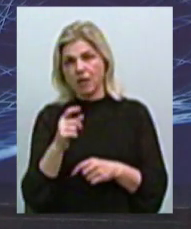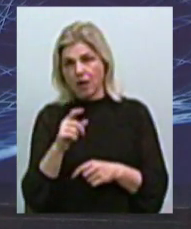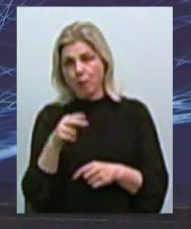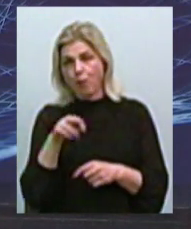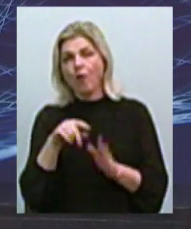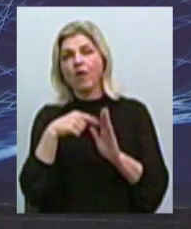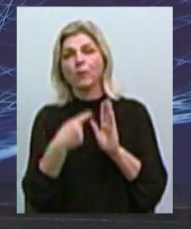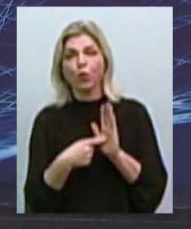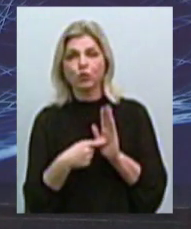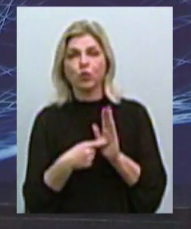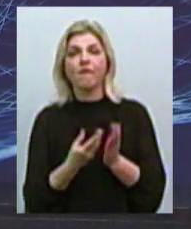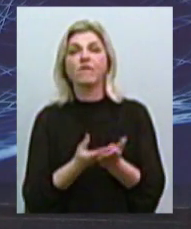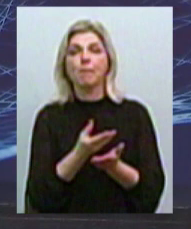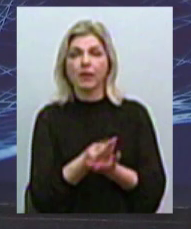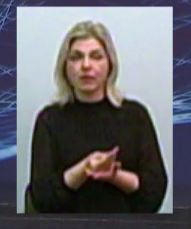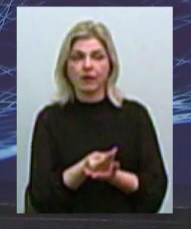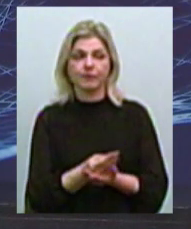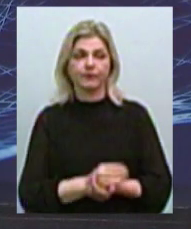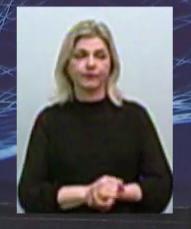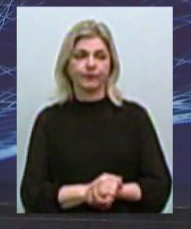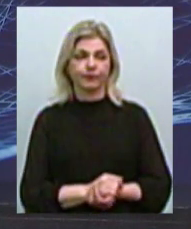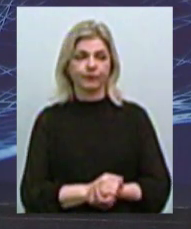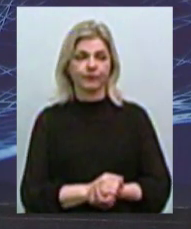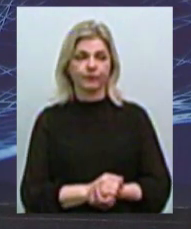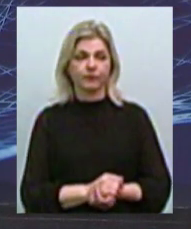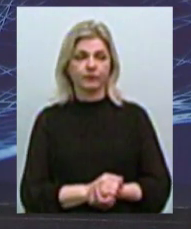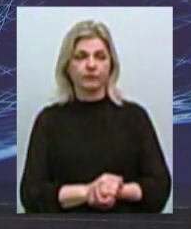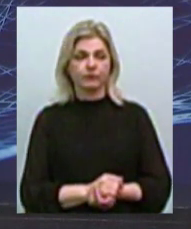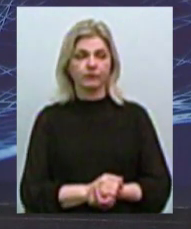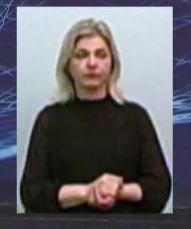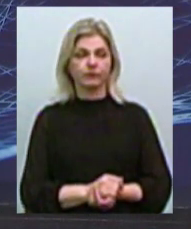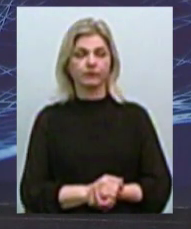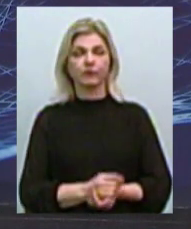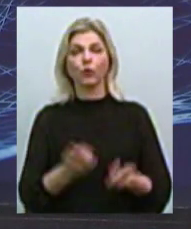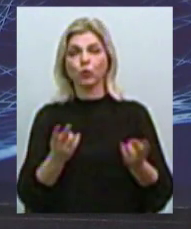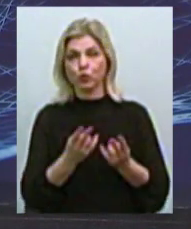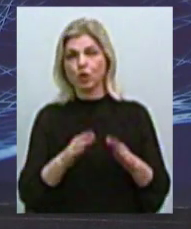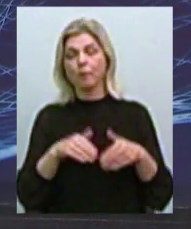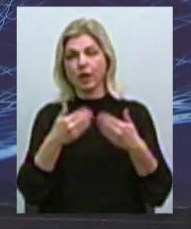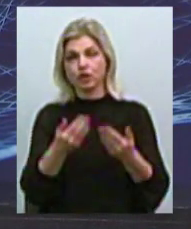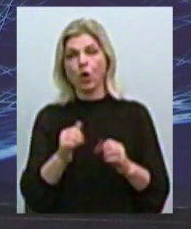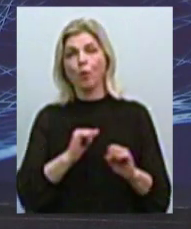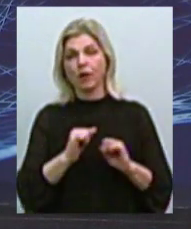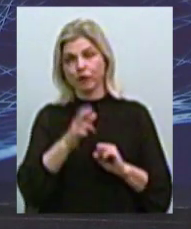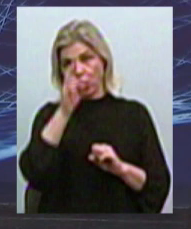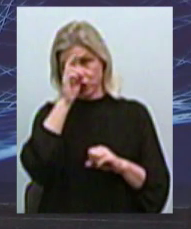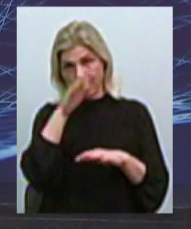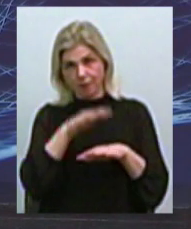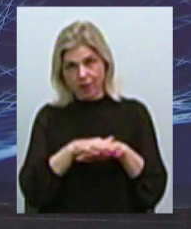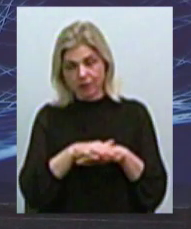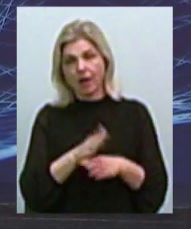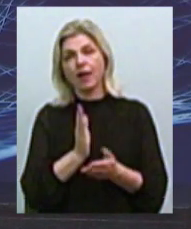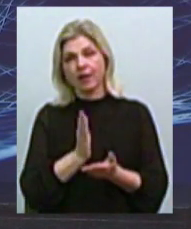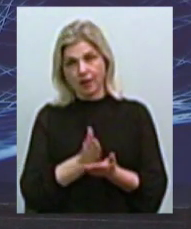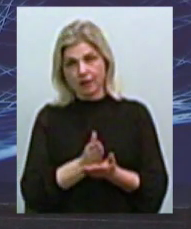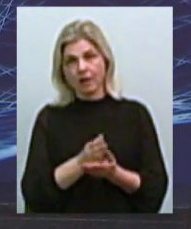випадку выплату денежних сум, треба обращатися в управління Ощадбанка. є